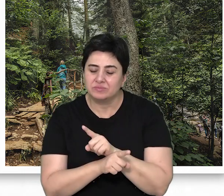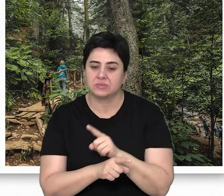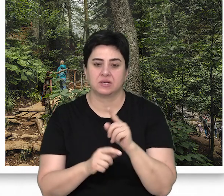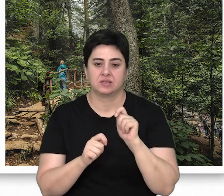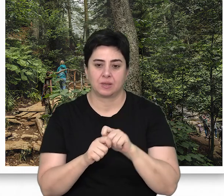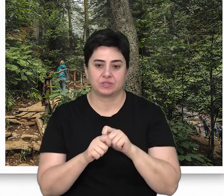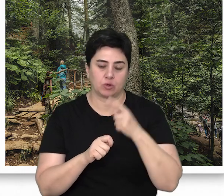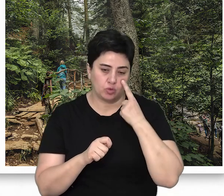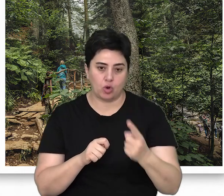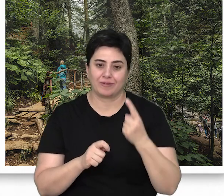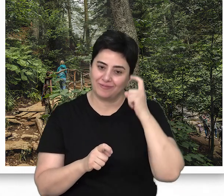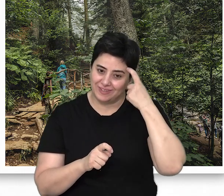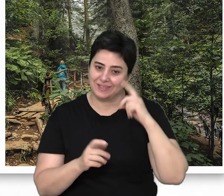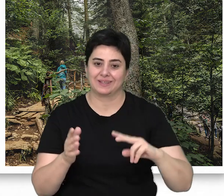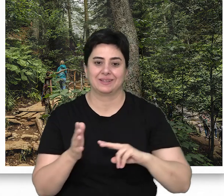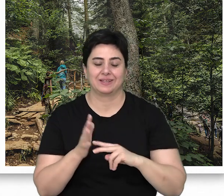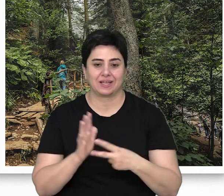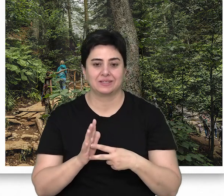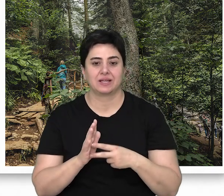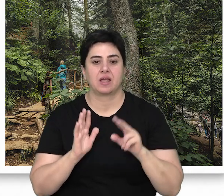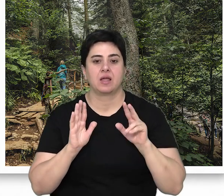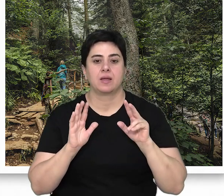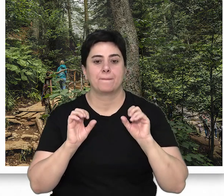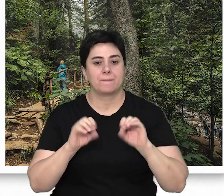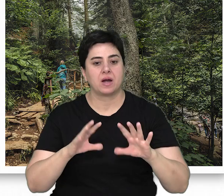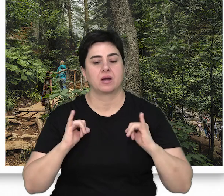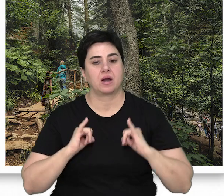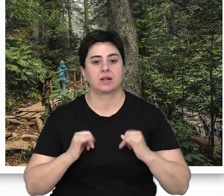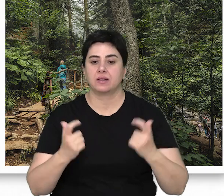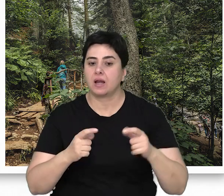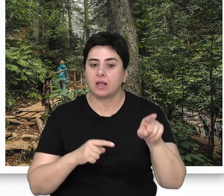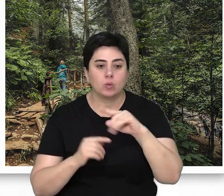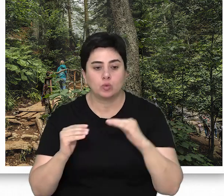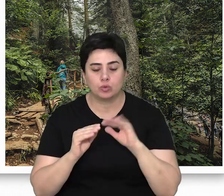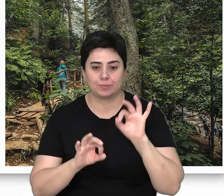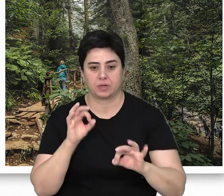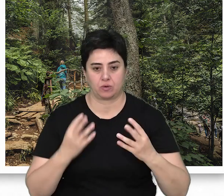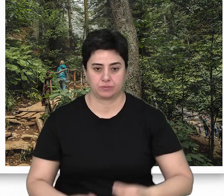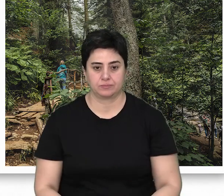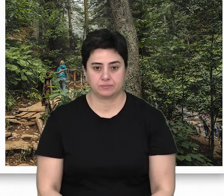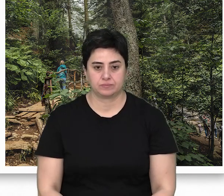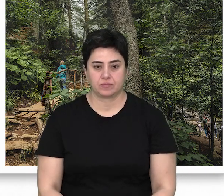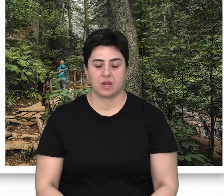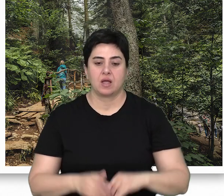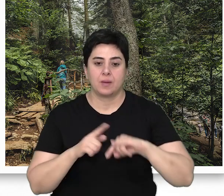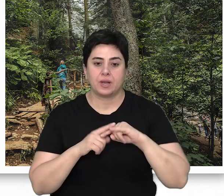türler lehine yapılabilecek olası teknik müdahaleleri ve bunların nerede uygulanacaklarını belirtebilir.